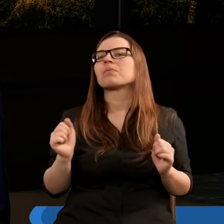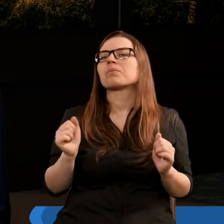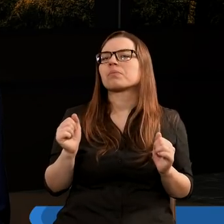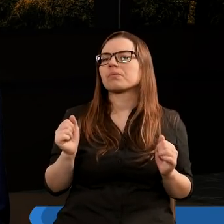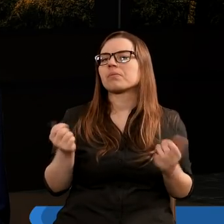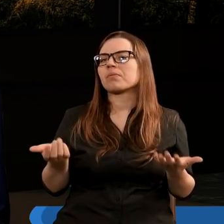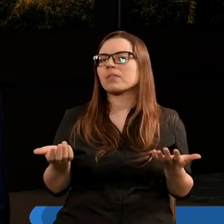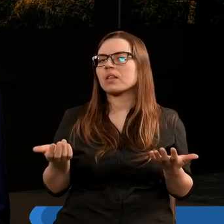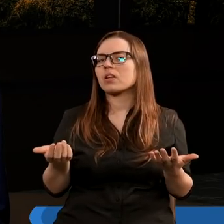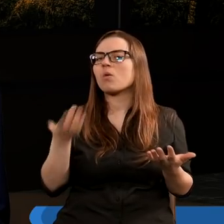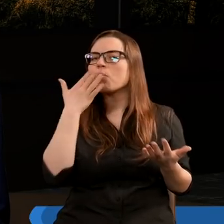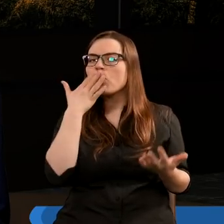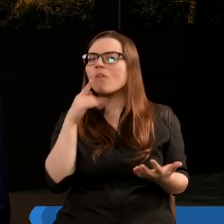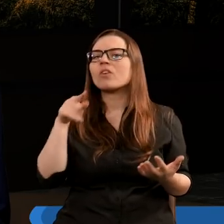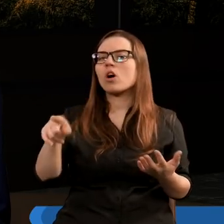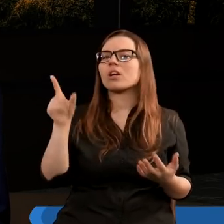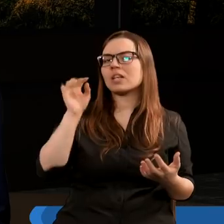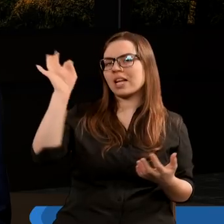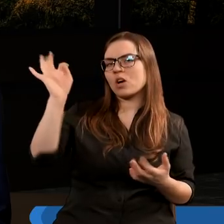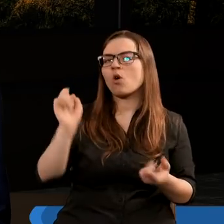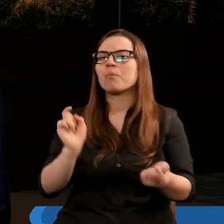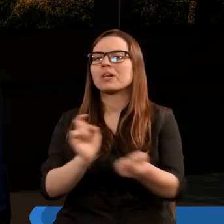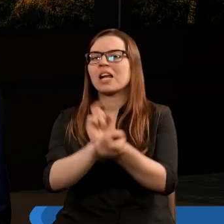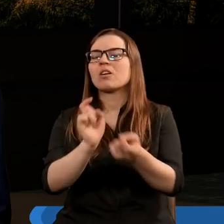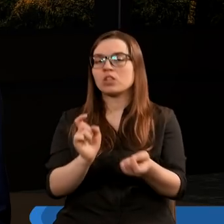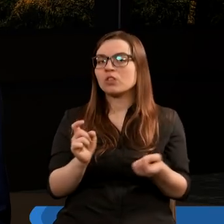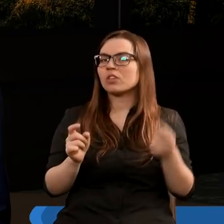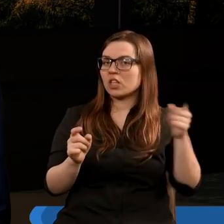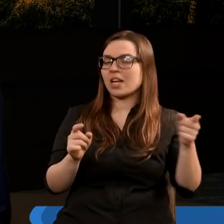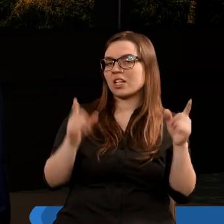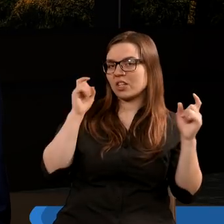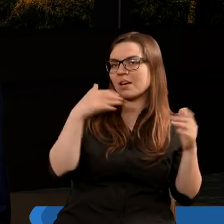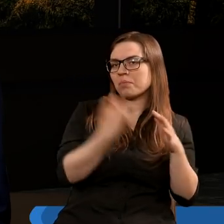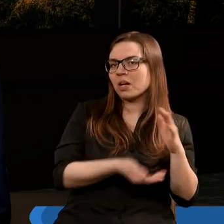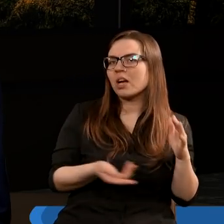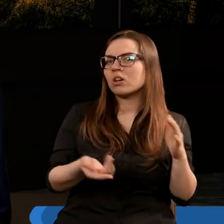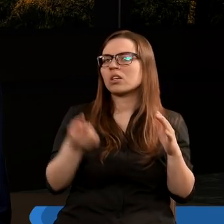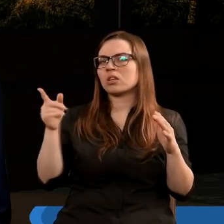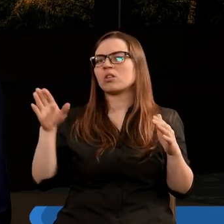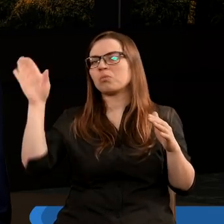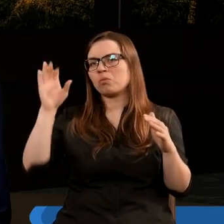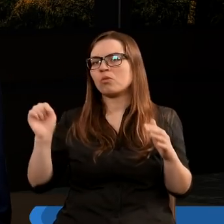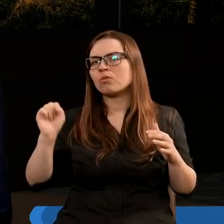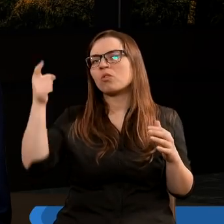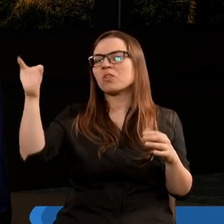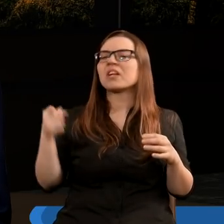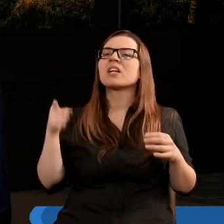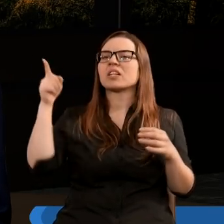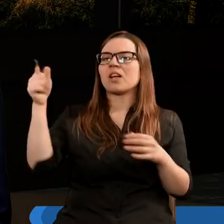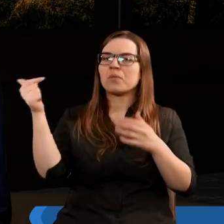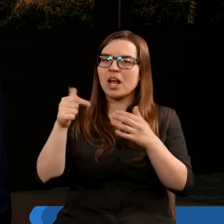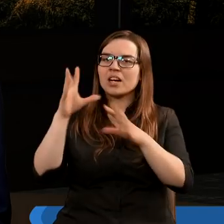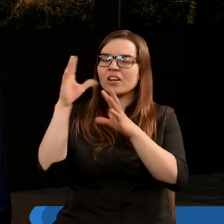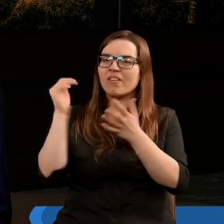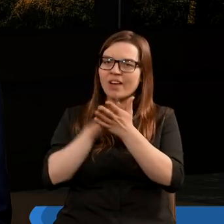drugi anioł mówi o tym, że jego przeciwnik on przegrał. Pierwszy mówi o tym, że zwyciężył. On stworzył, jemu się